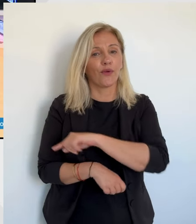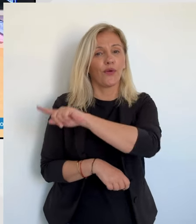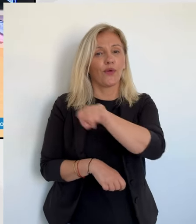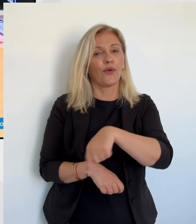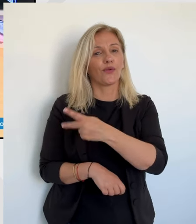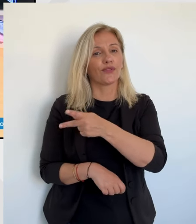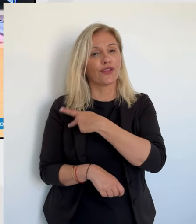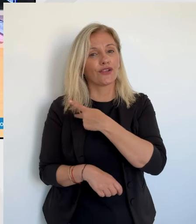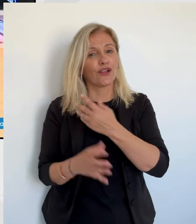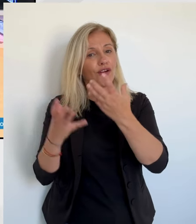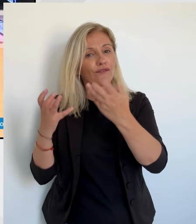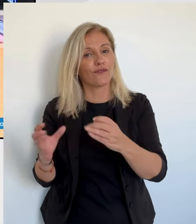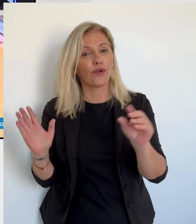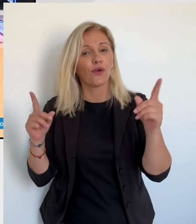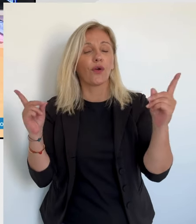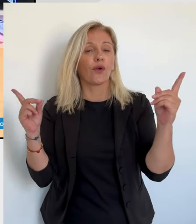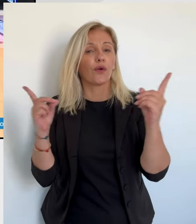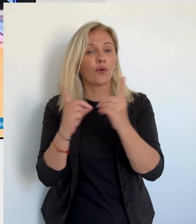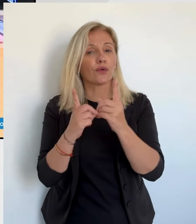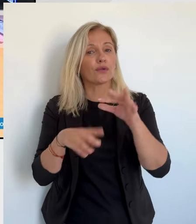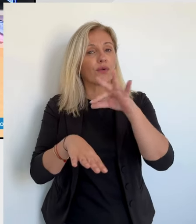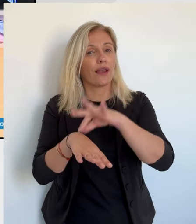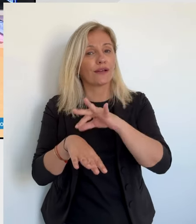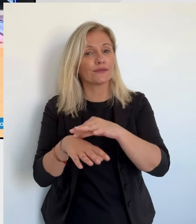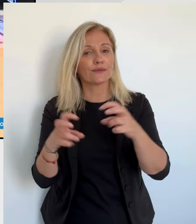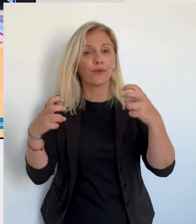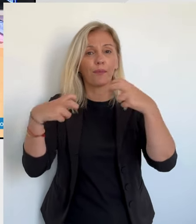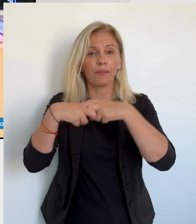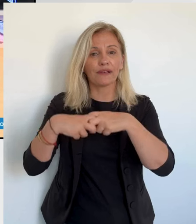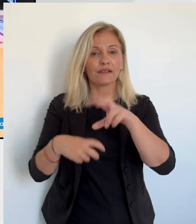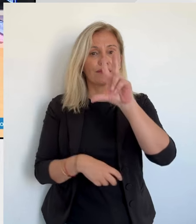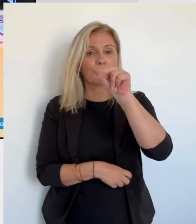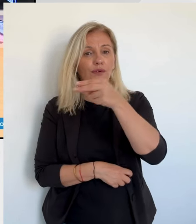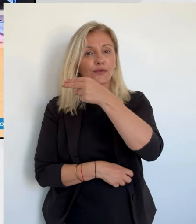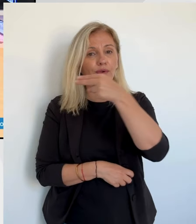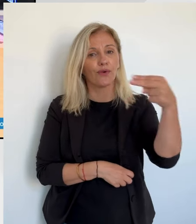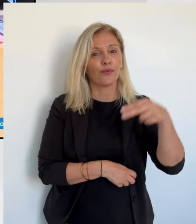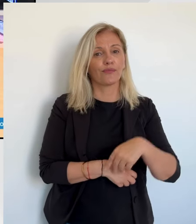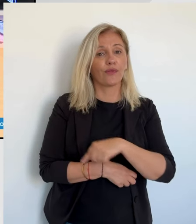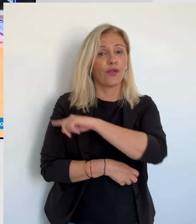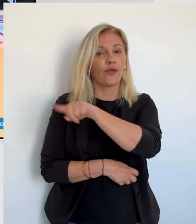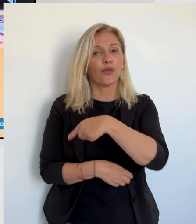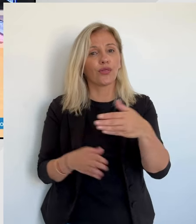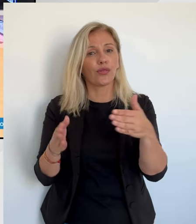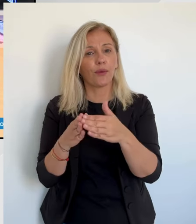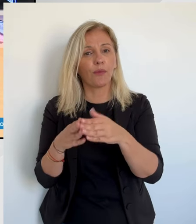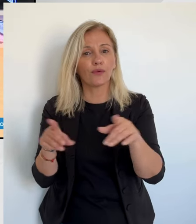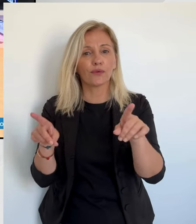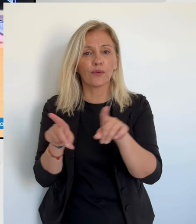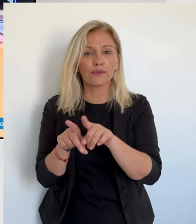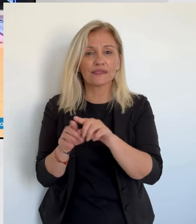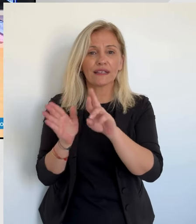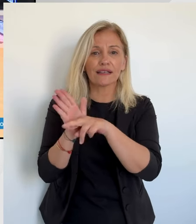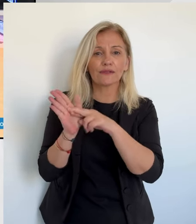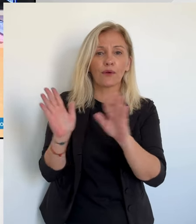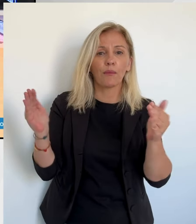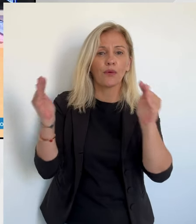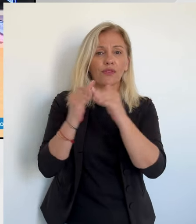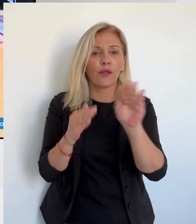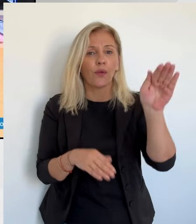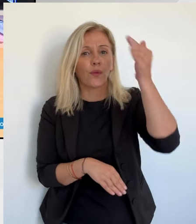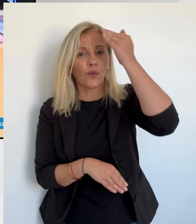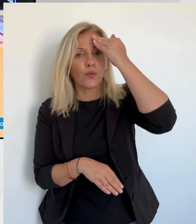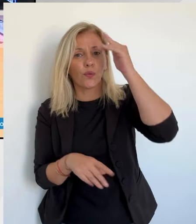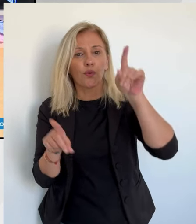une revalorisation de la consultation à 30 euros pour les généralistes ou encore la reconnaissance du statut d'île-montagne. Faire un document